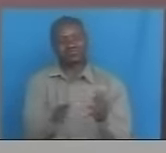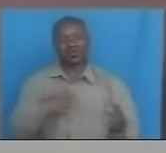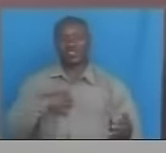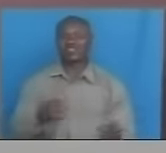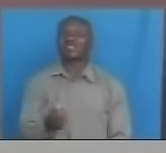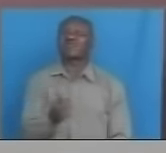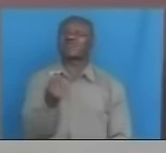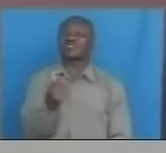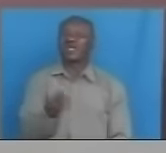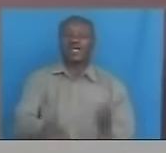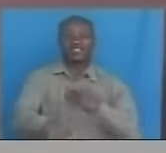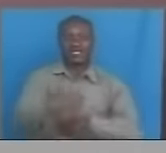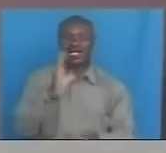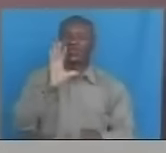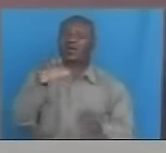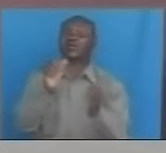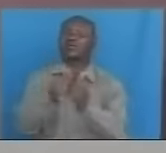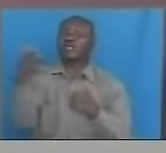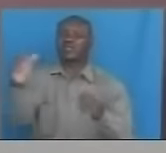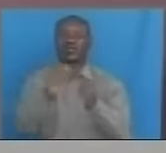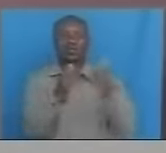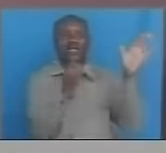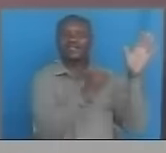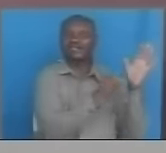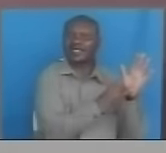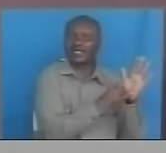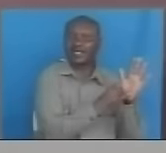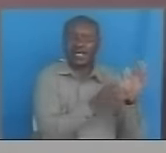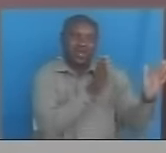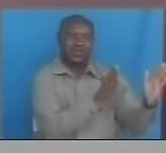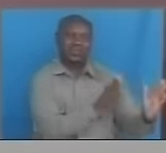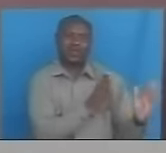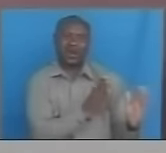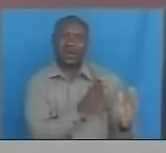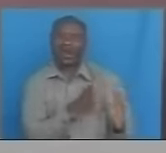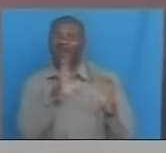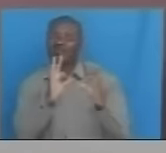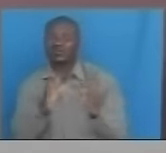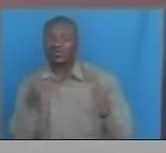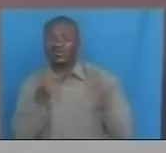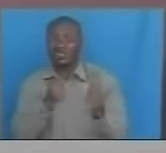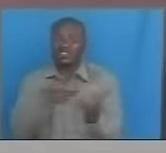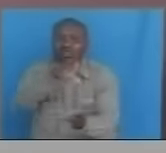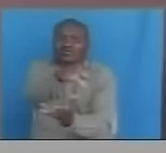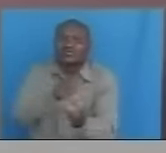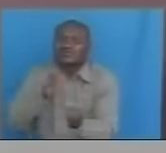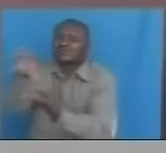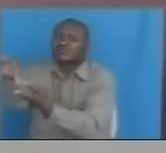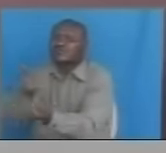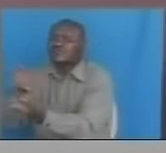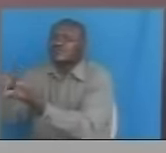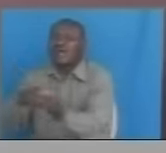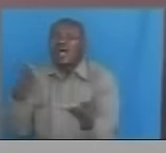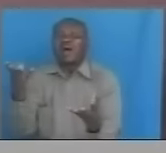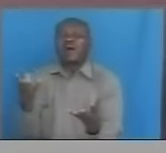Serekali katika mwake ya fumbiri 15-16 Imejipanga vizuri kuimarisha ukusanyaji wa mapatu ya serekali katika